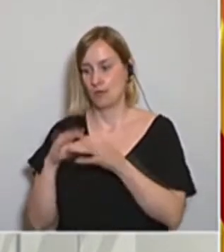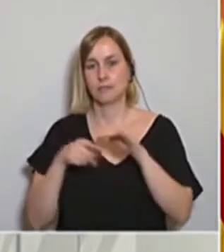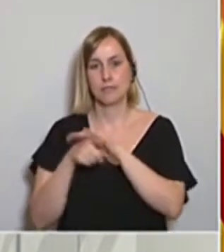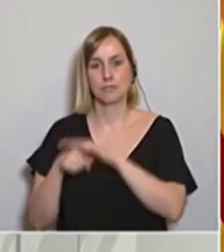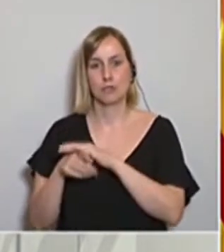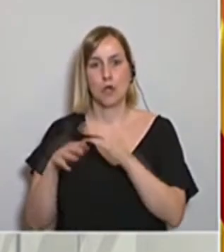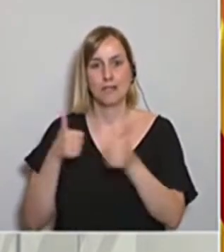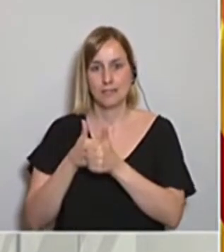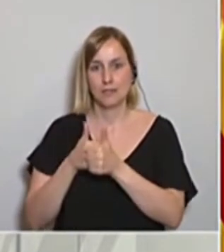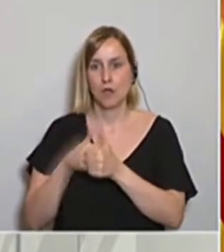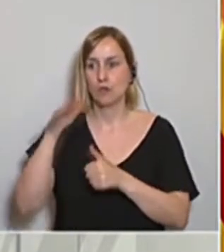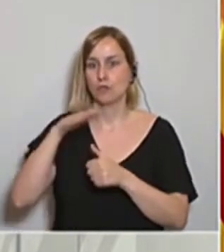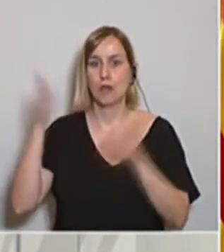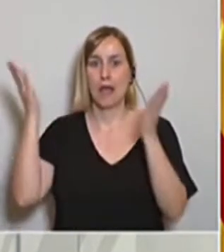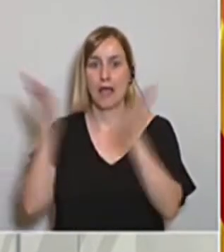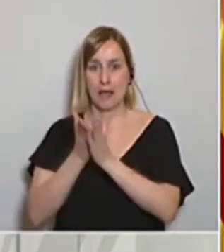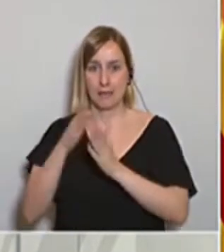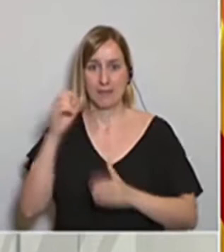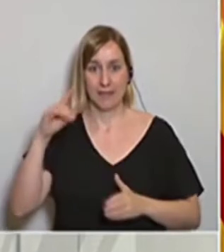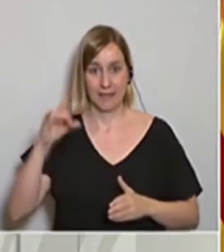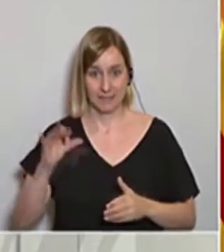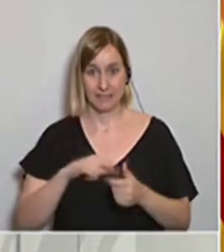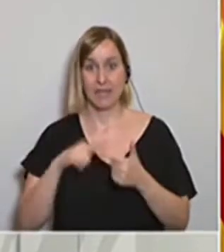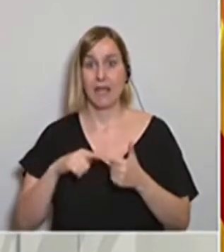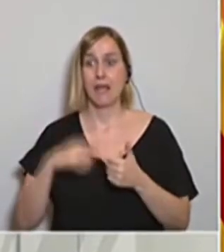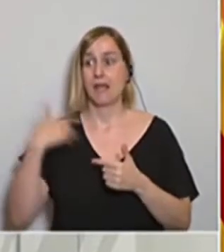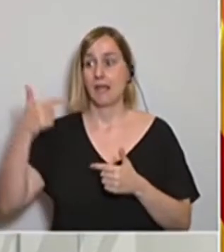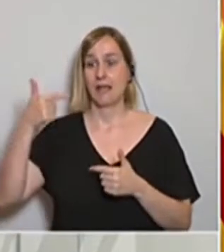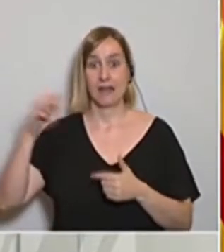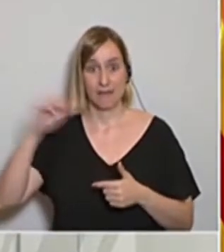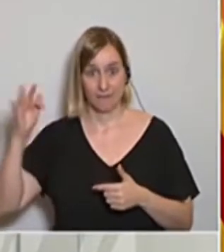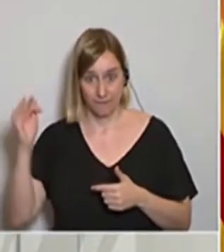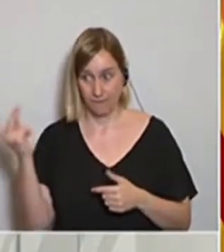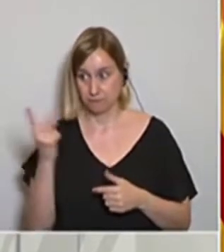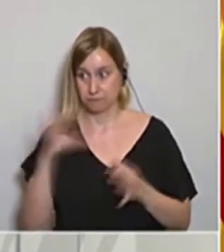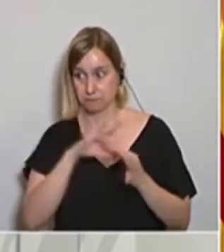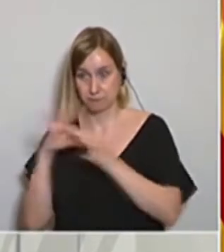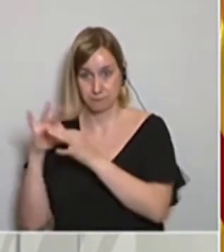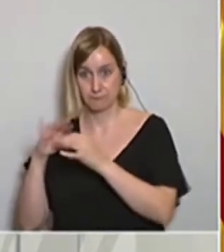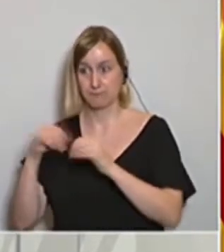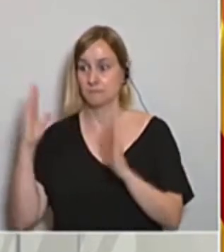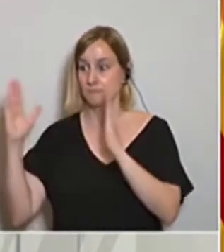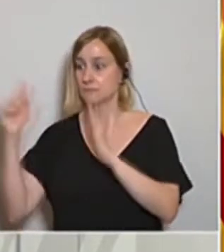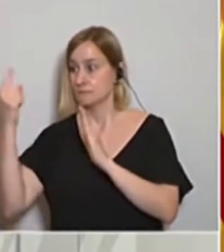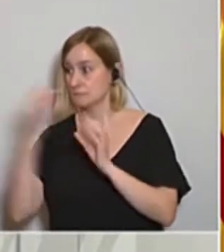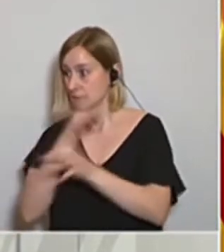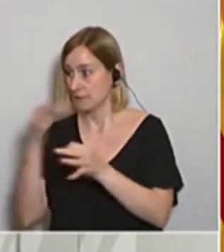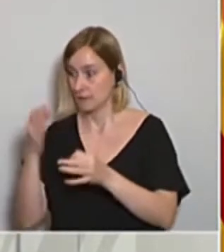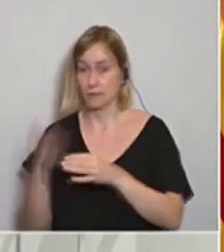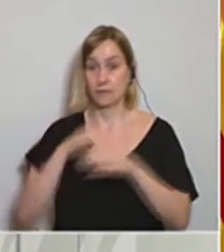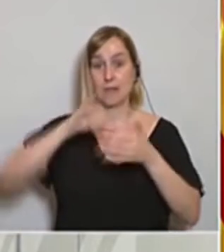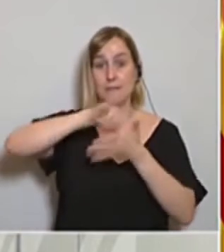gestió assistencial de l'Alpenerès i el Garraf, que per tant han pogut anar a banda i van passar a fase 1 mentre tota la